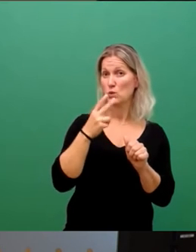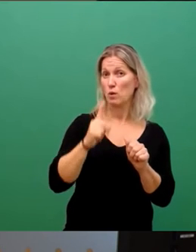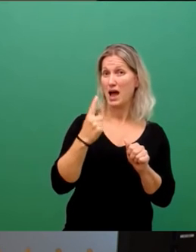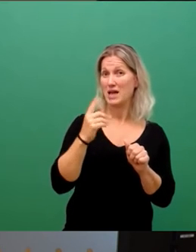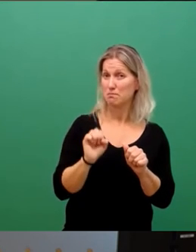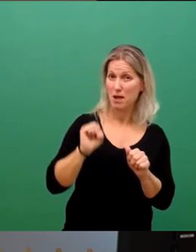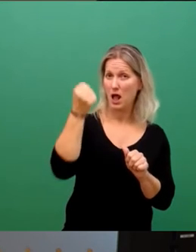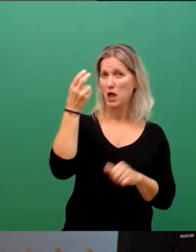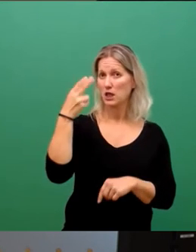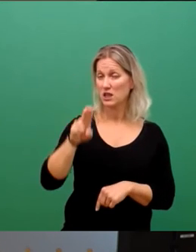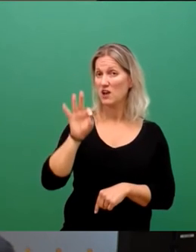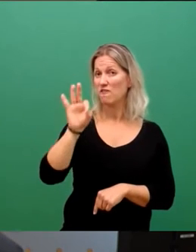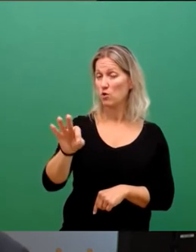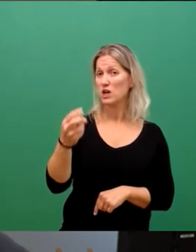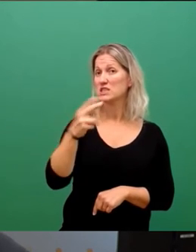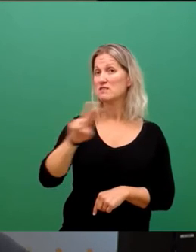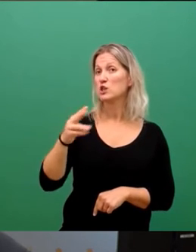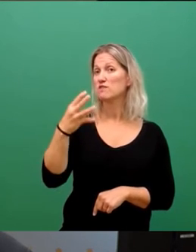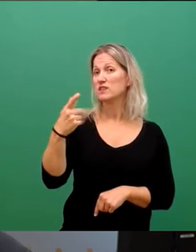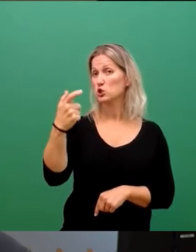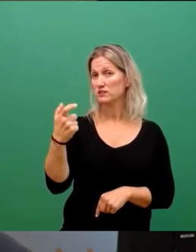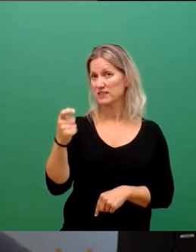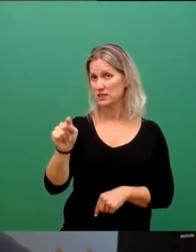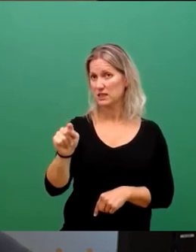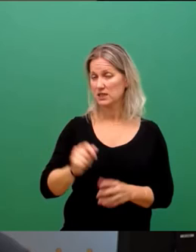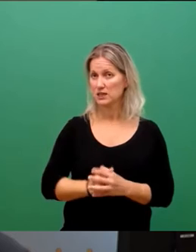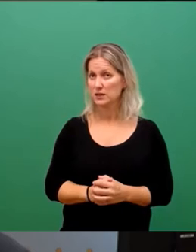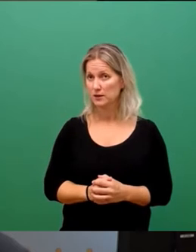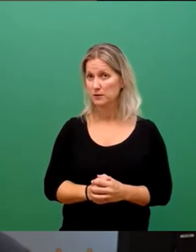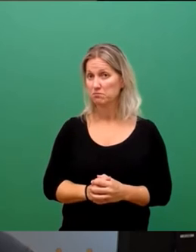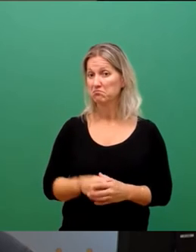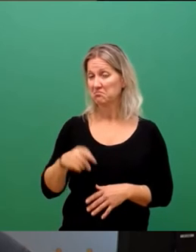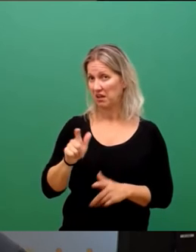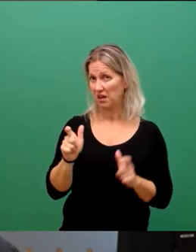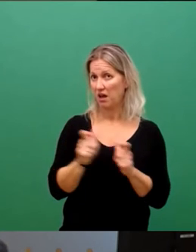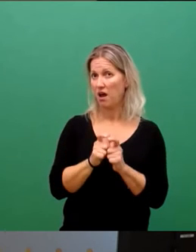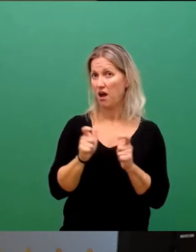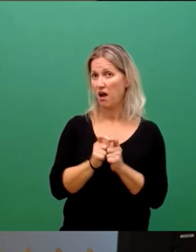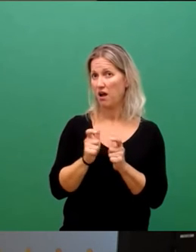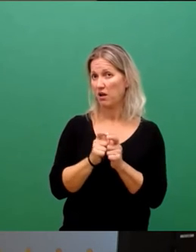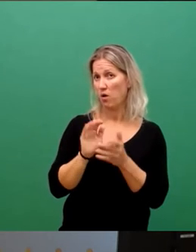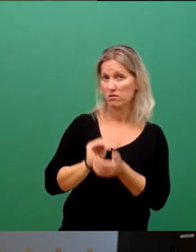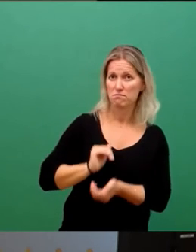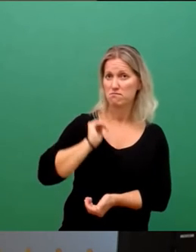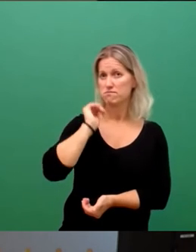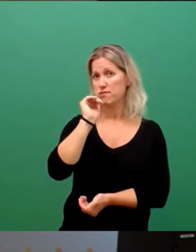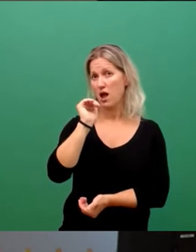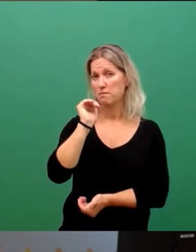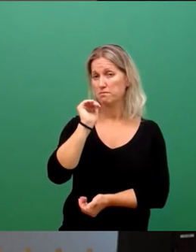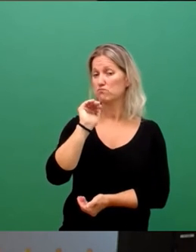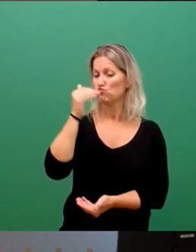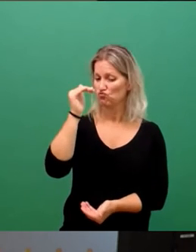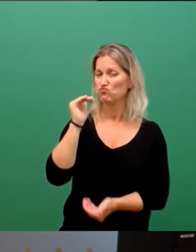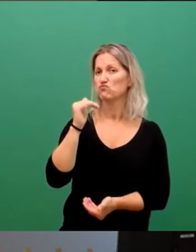Euro in 2024 ist es ein Rekordetat, mit dem die Landeshauptstadt planen kann.